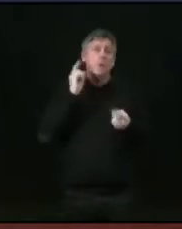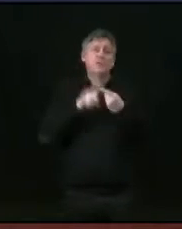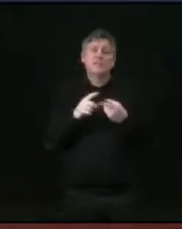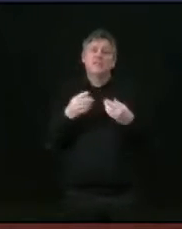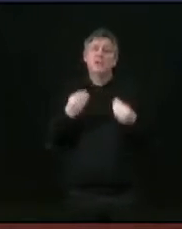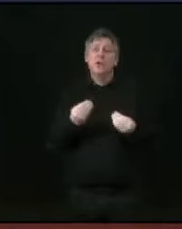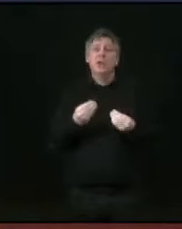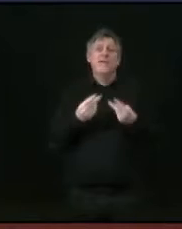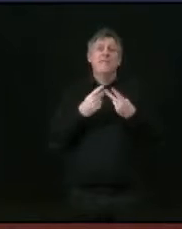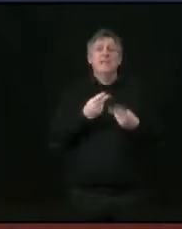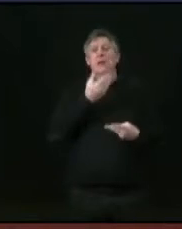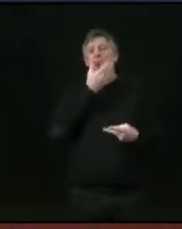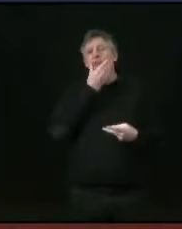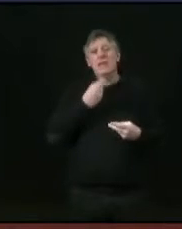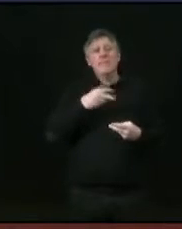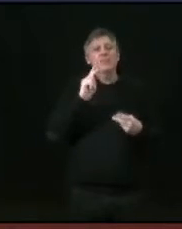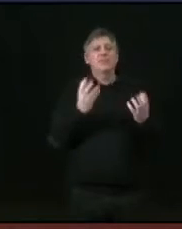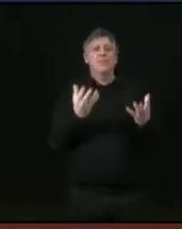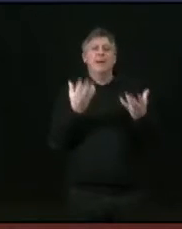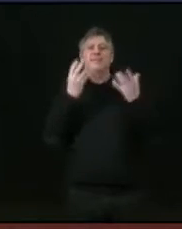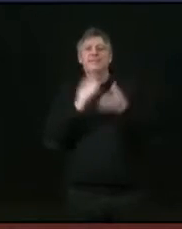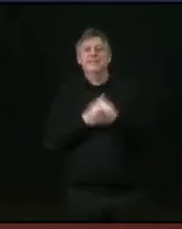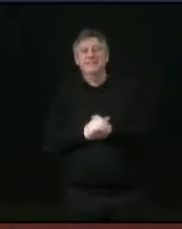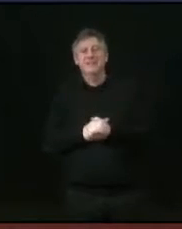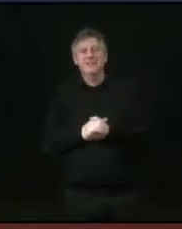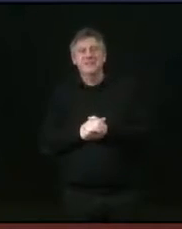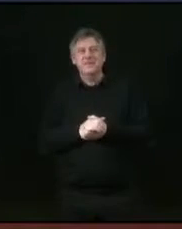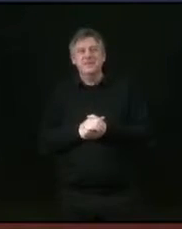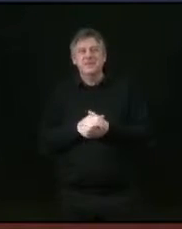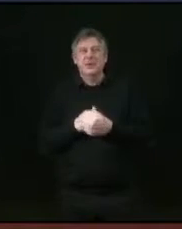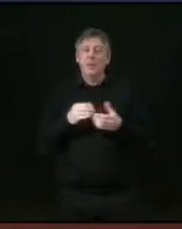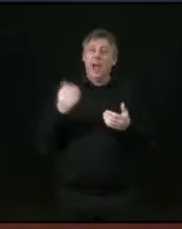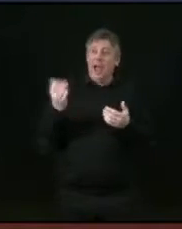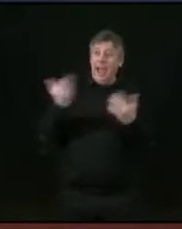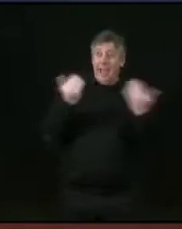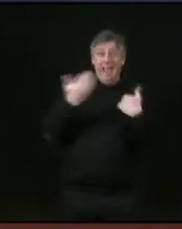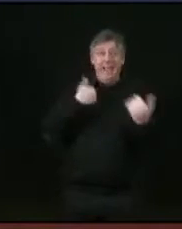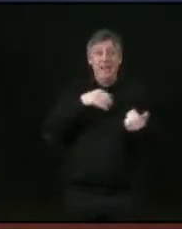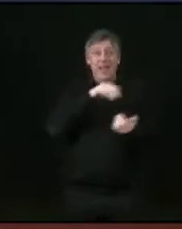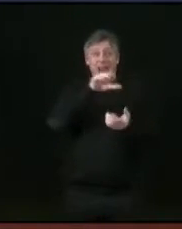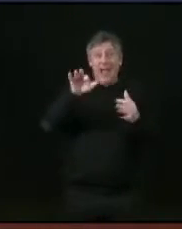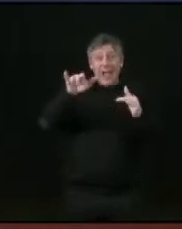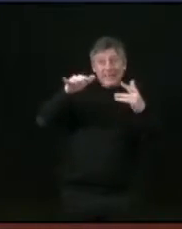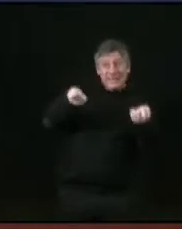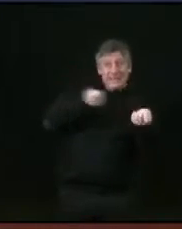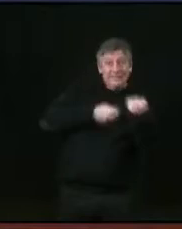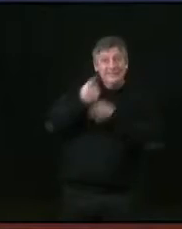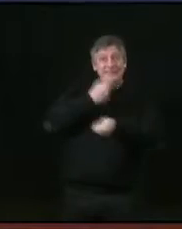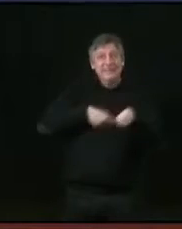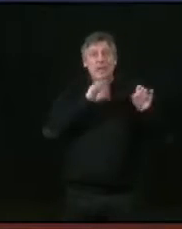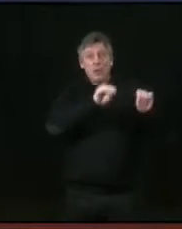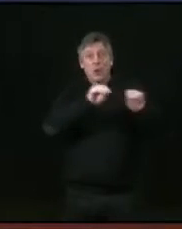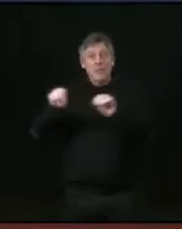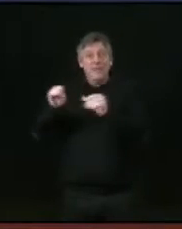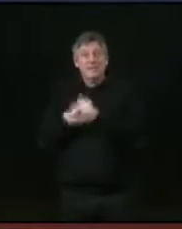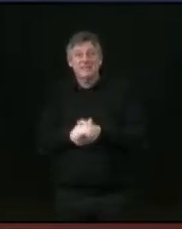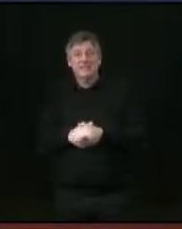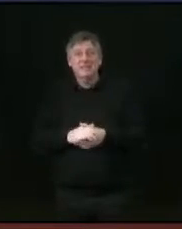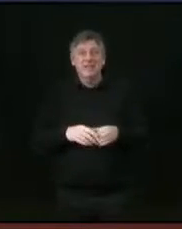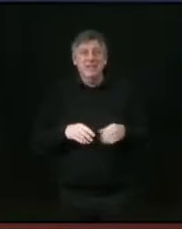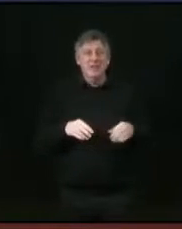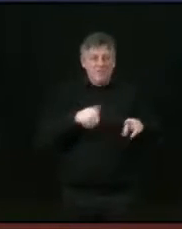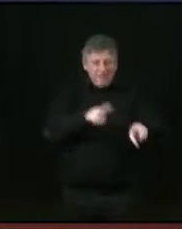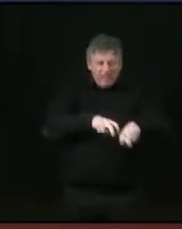commune, ramener des équipements et des commerces, transformer des friches industrielles ou des verrues